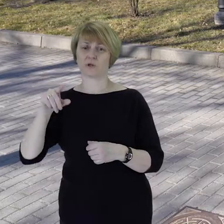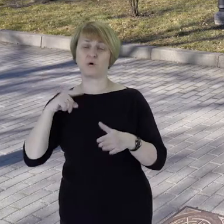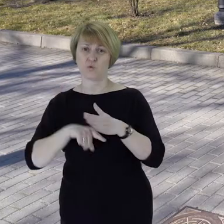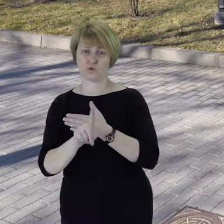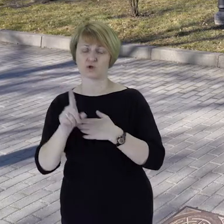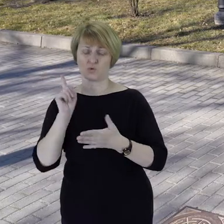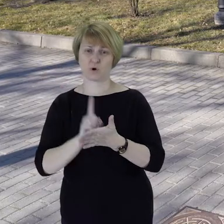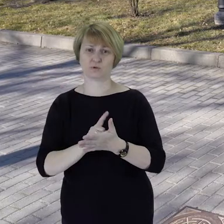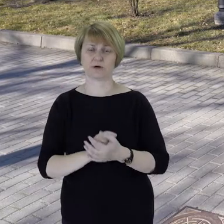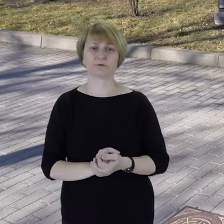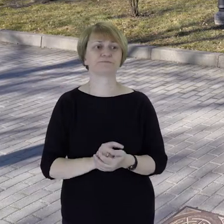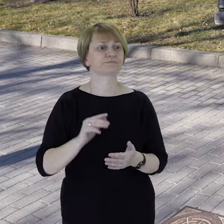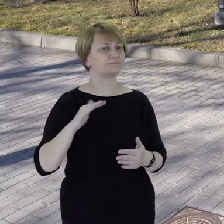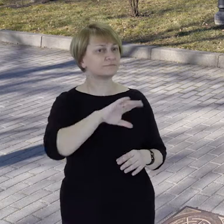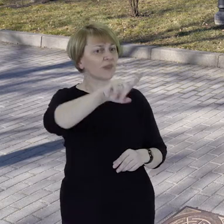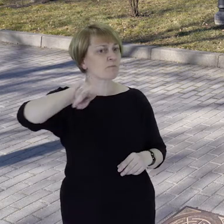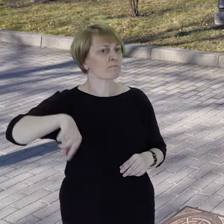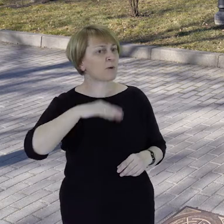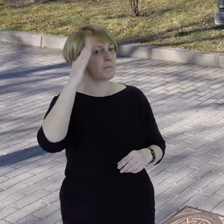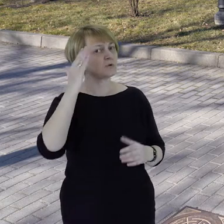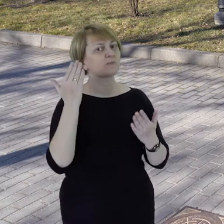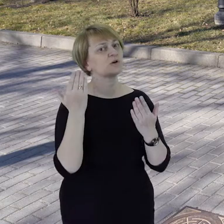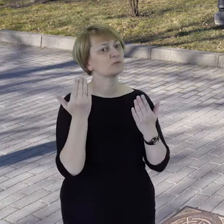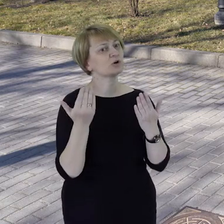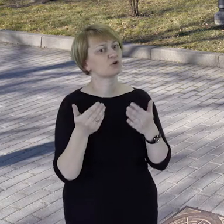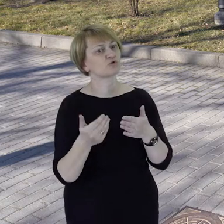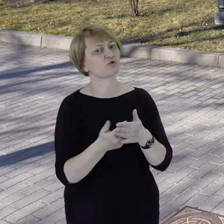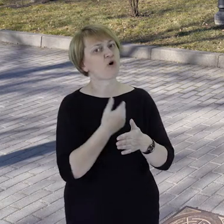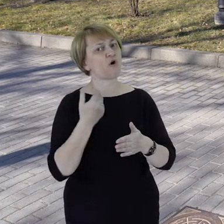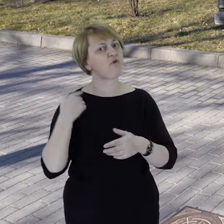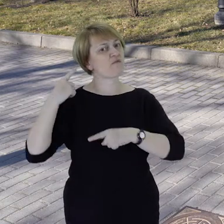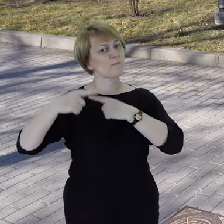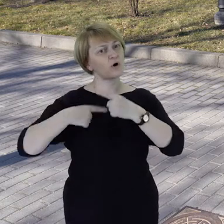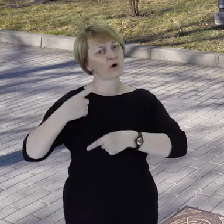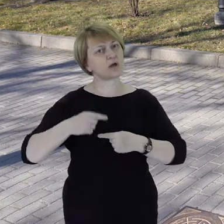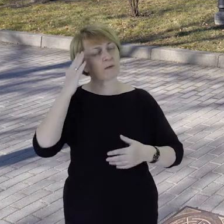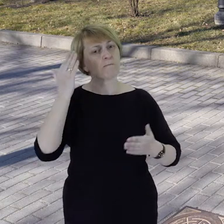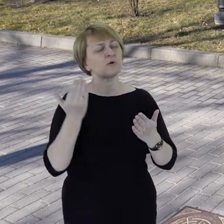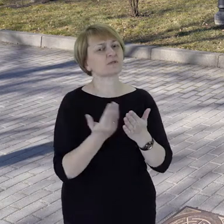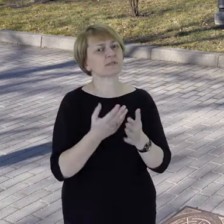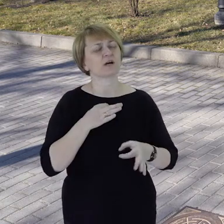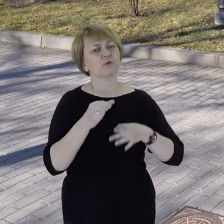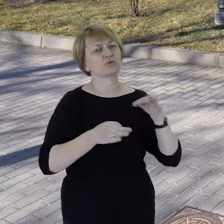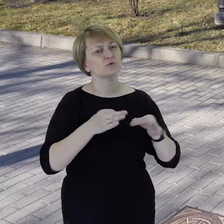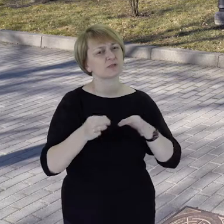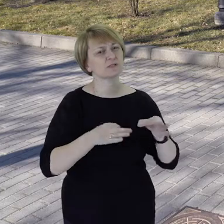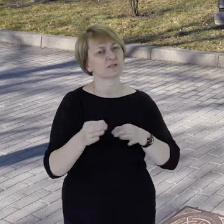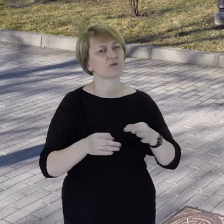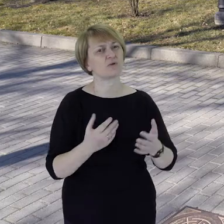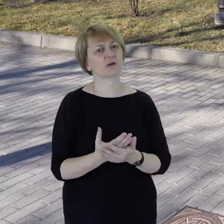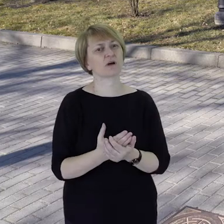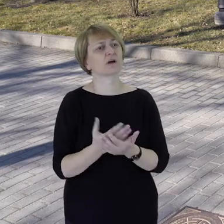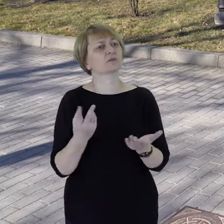poznajmy też i to nowe pokolenie, poznajmy tę historię, o której mówiła pani Urszula Zajączkowska